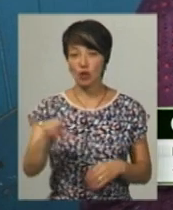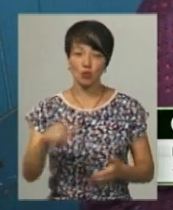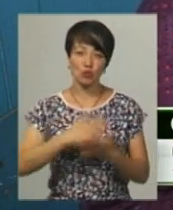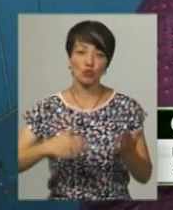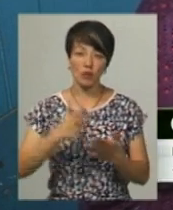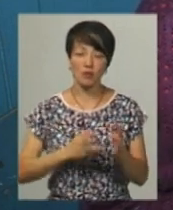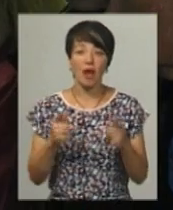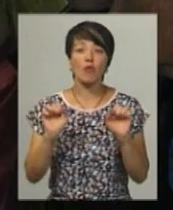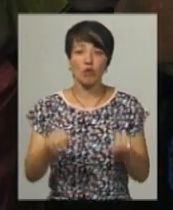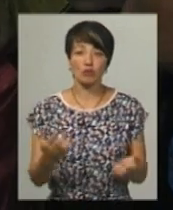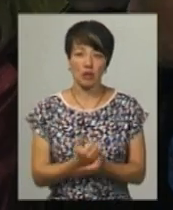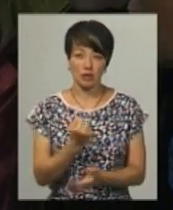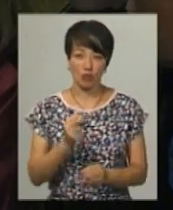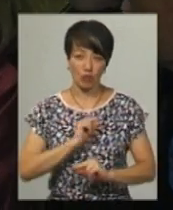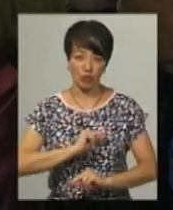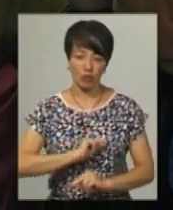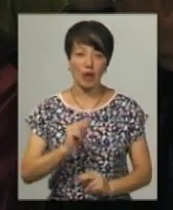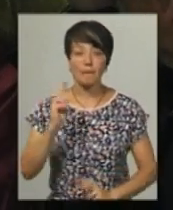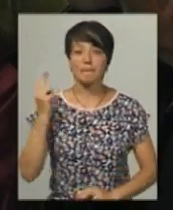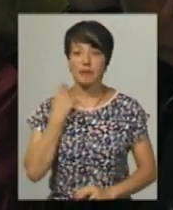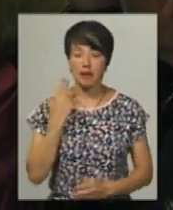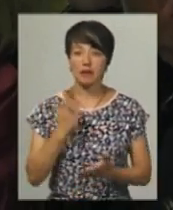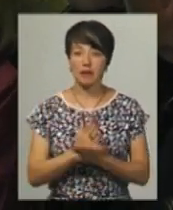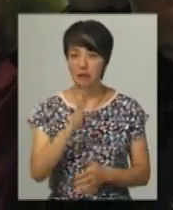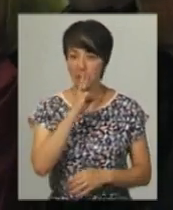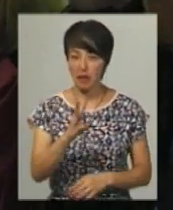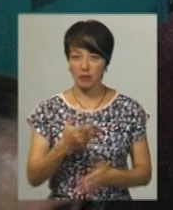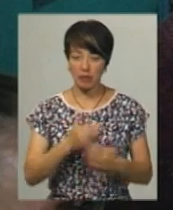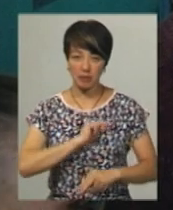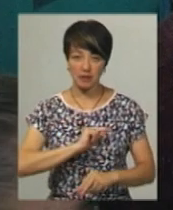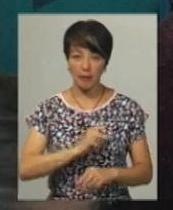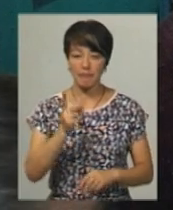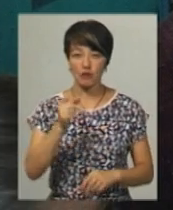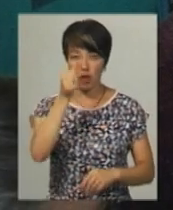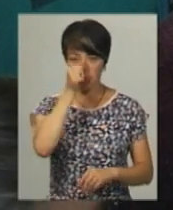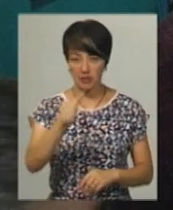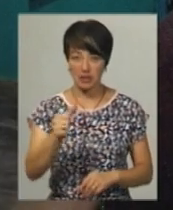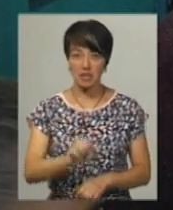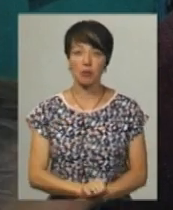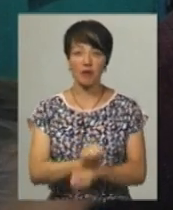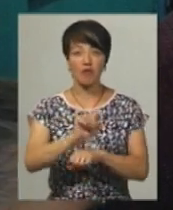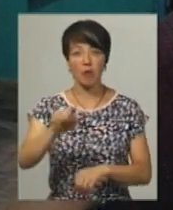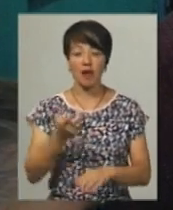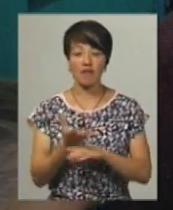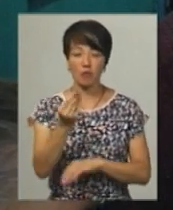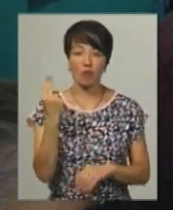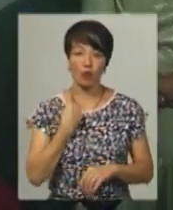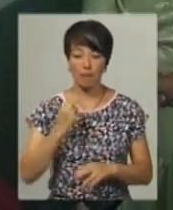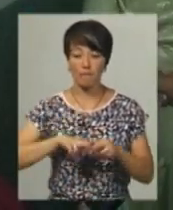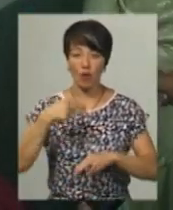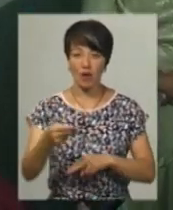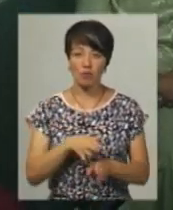ми як можемо знайти? На підприємстві є заборгованість із зарплати перед працівниками за півтора місяці. Страйкарі вимагають виплати боргів,